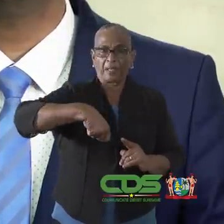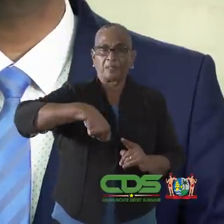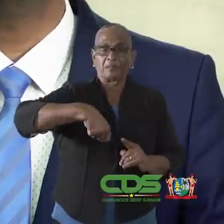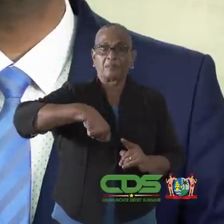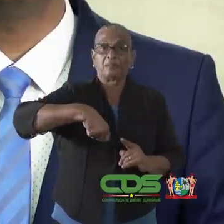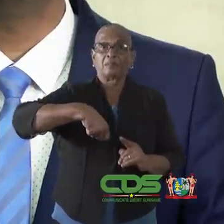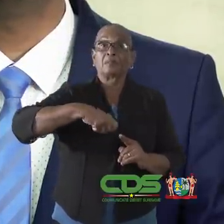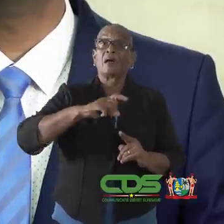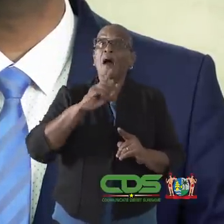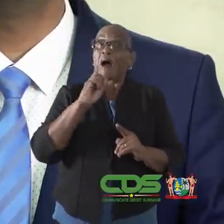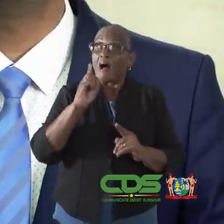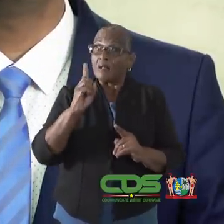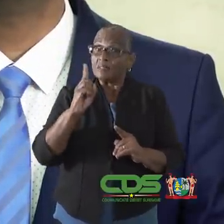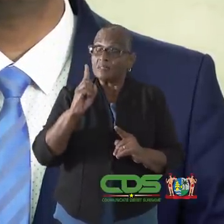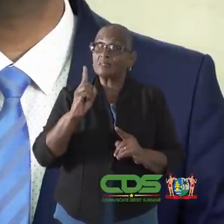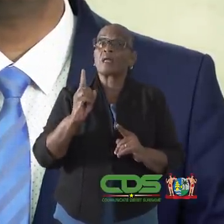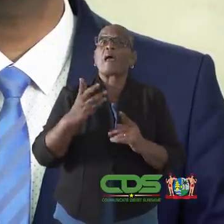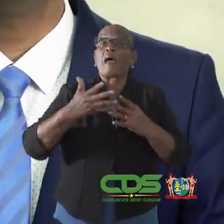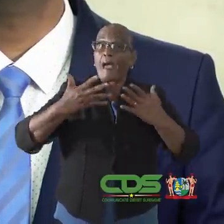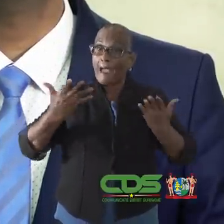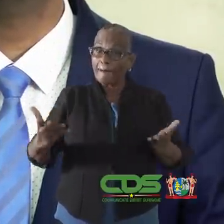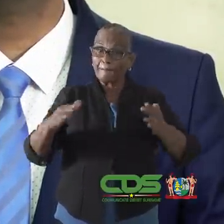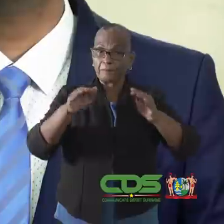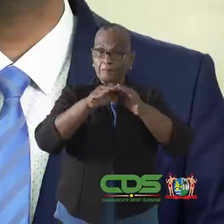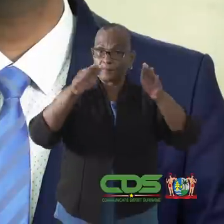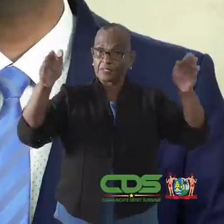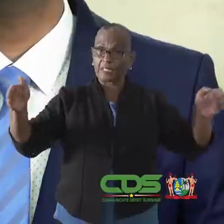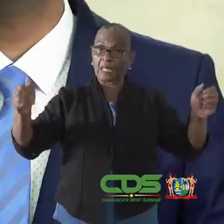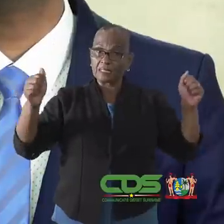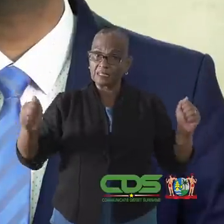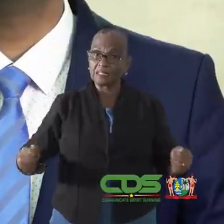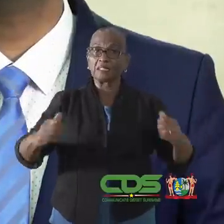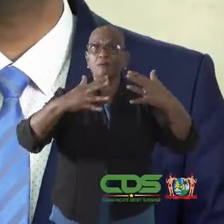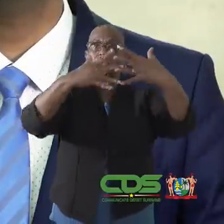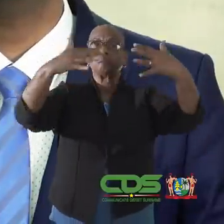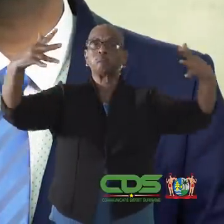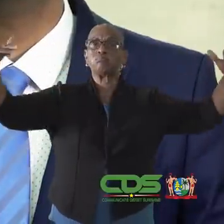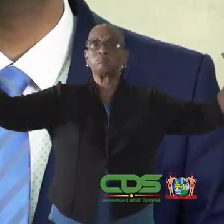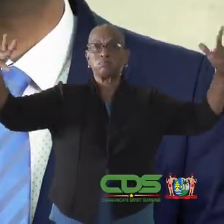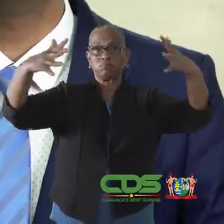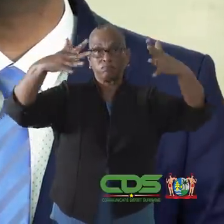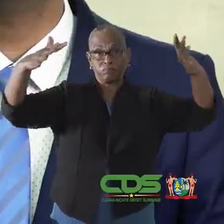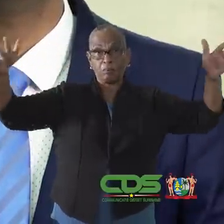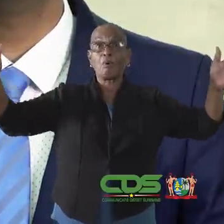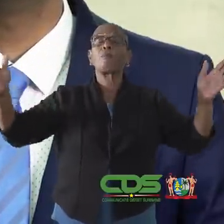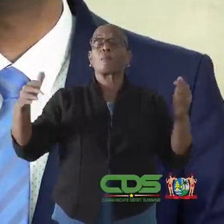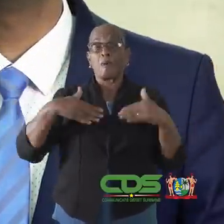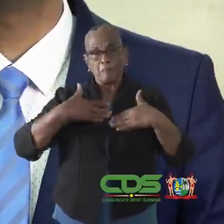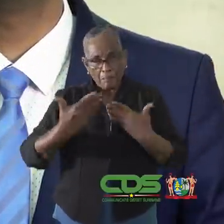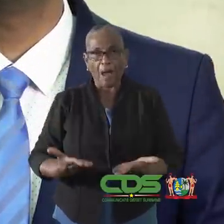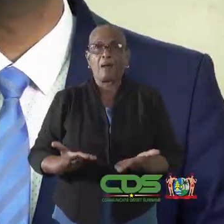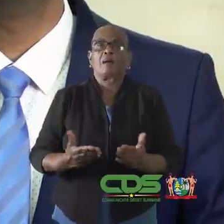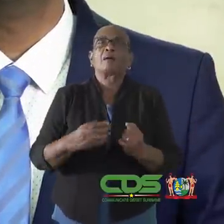bezorging open. Tenzij, zij beschikken over terrassen in de open lucht.